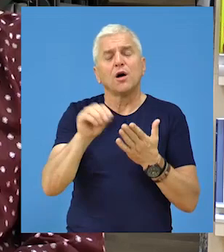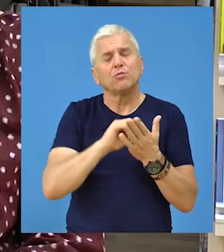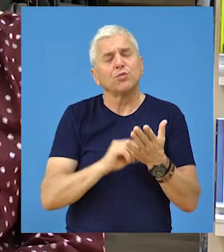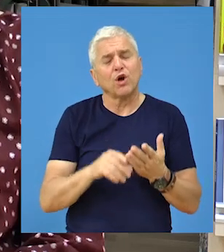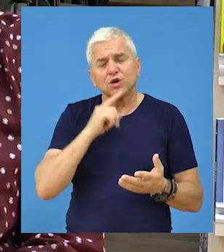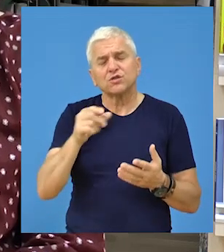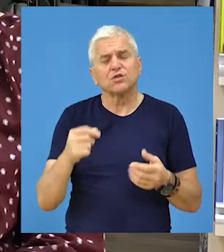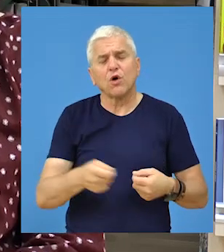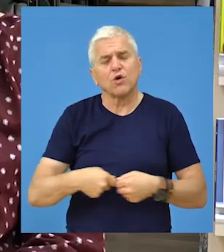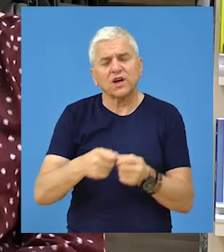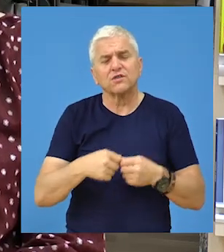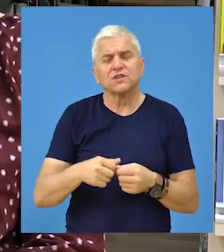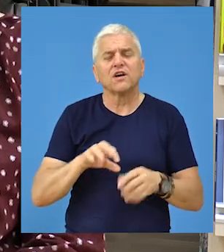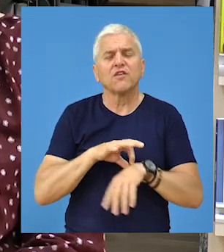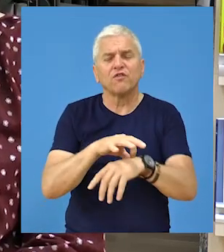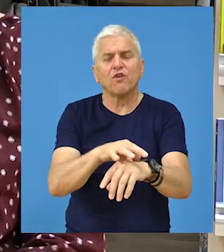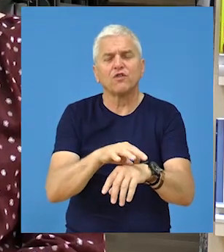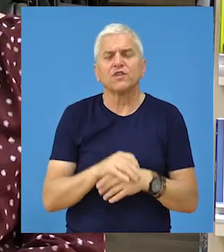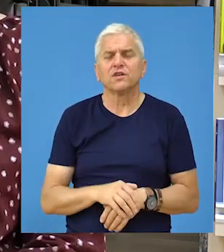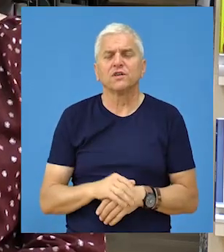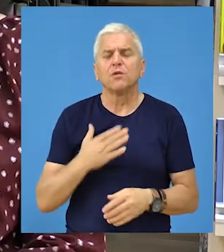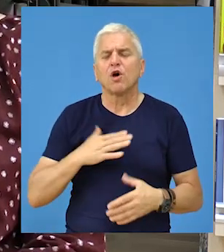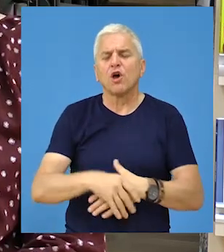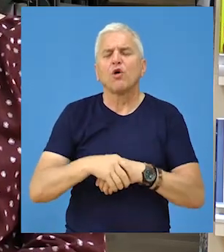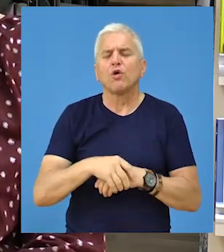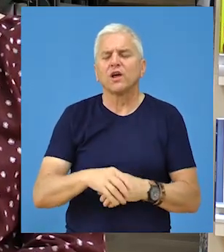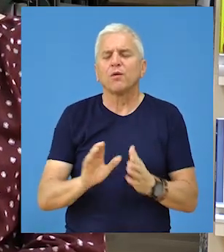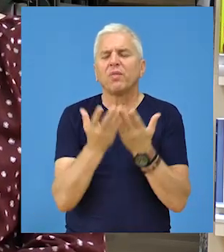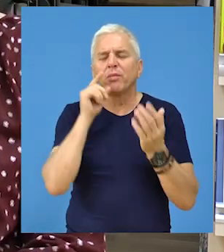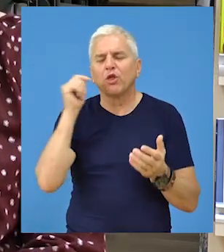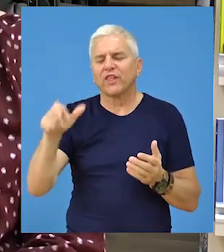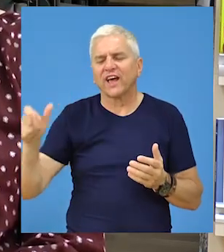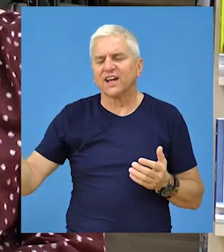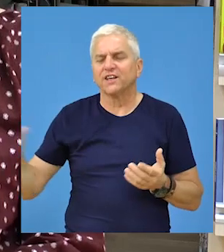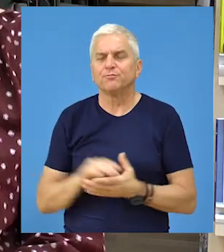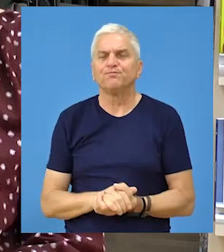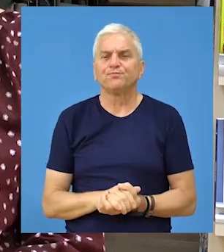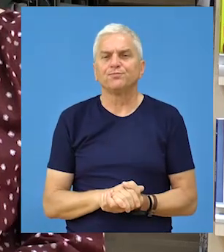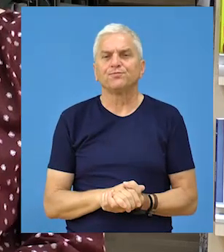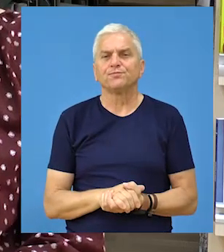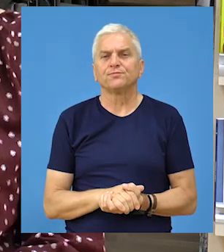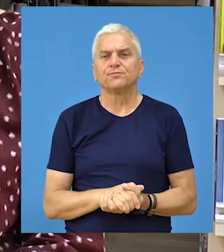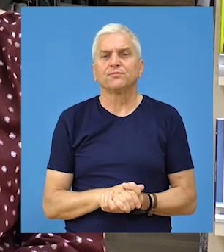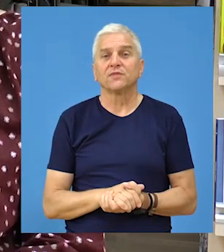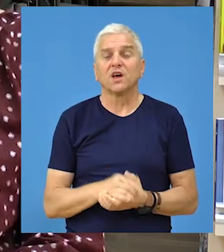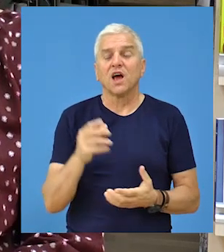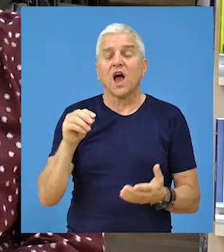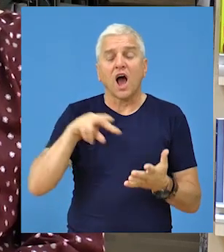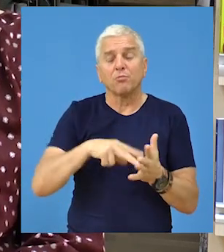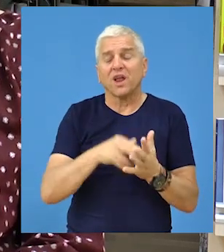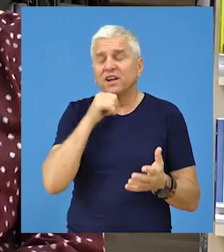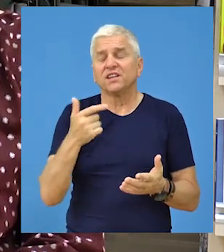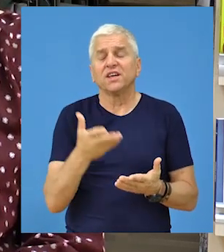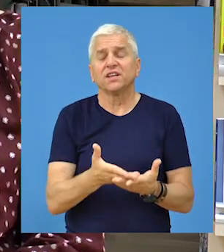Program organizuju i vode moje kolege bibliotekari, a koncepcija je